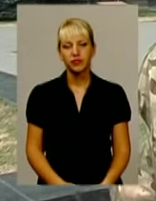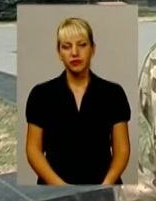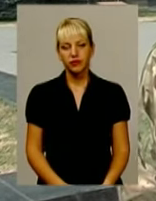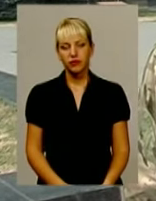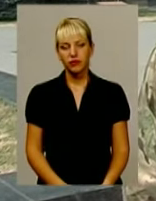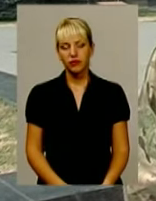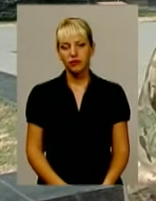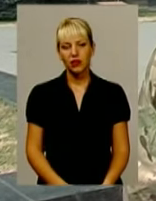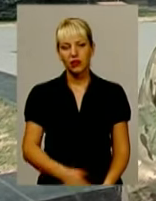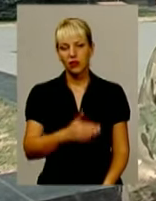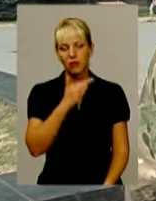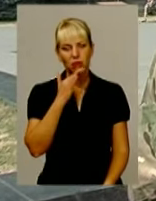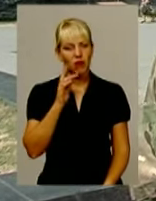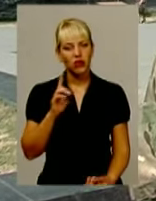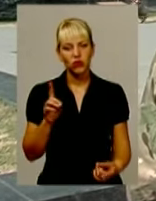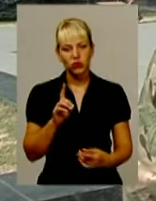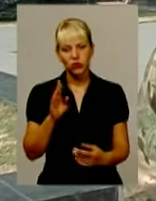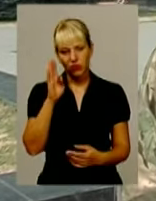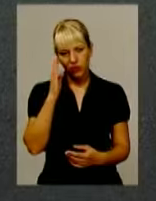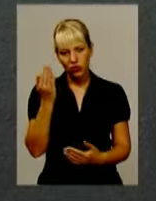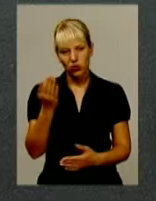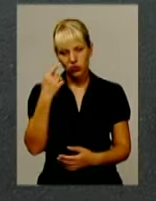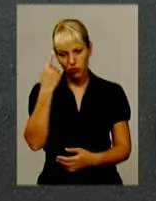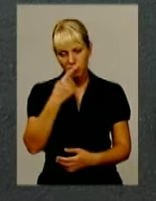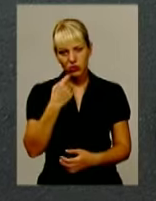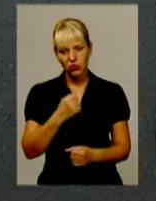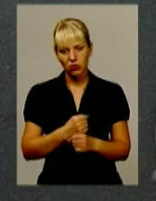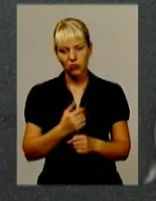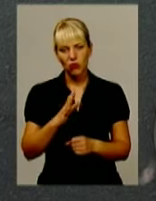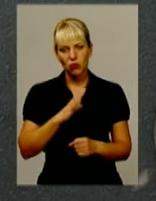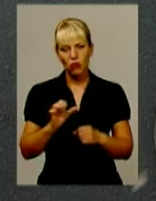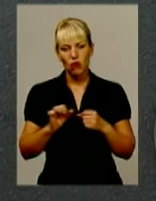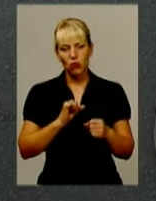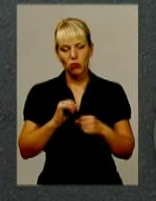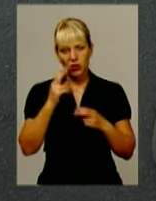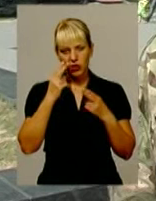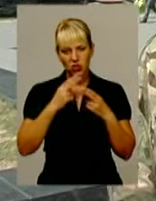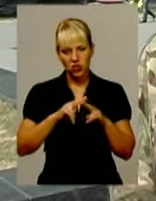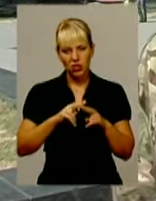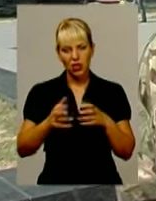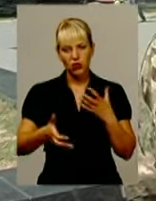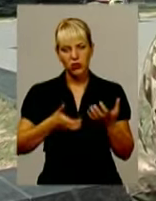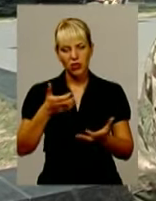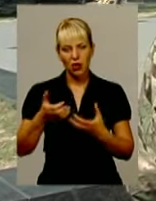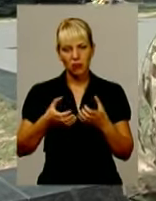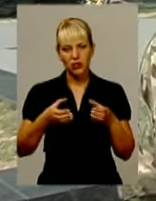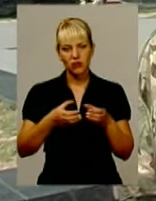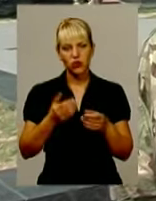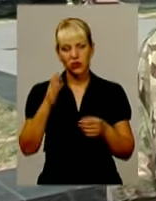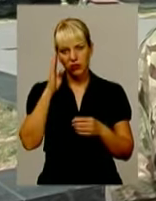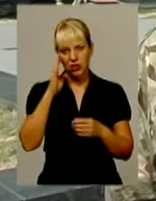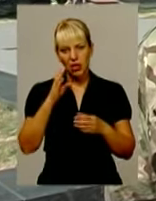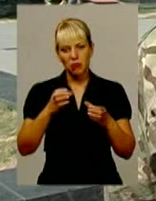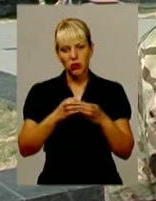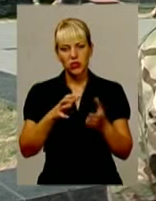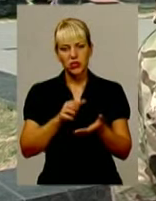Багато чого він особисто зробив. Він був командиром інженерно-саперного зводу. Підрозділ займався якраз